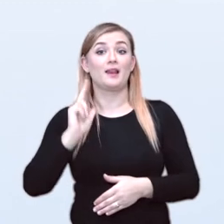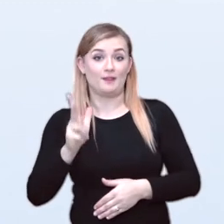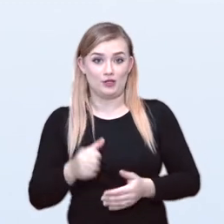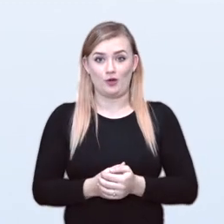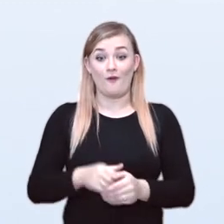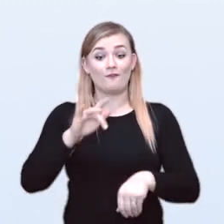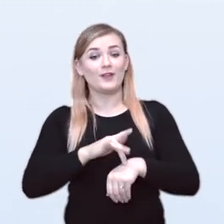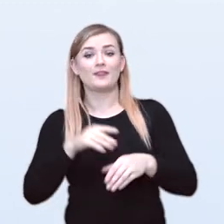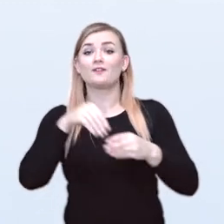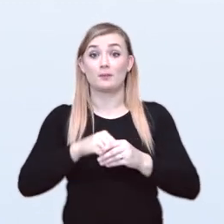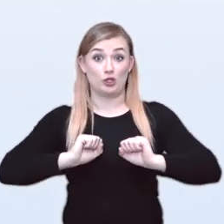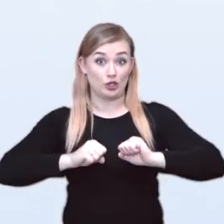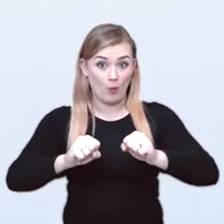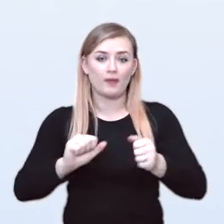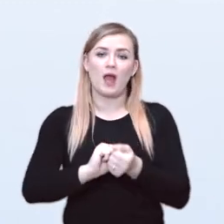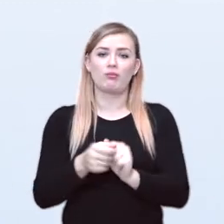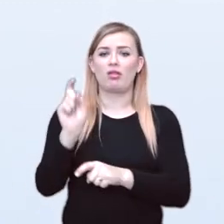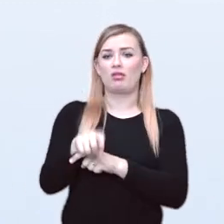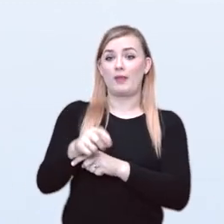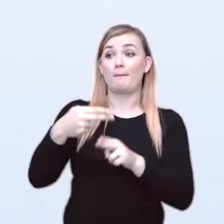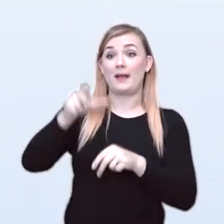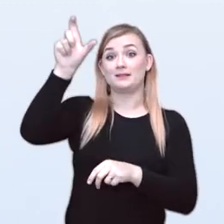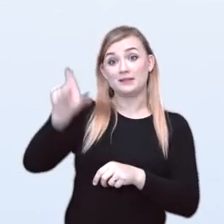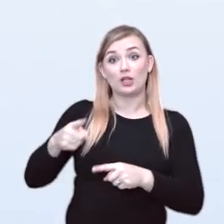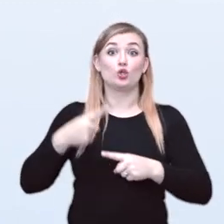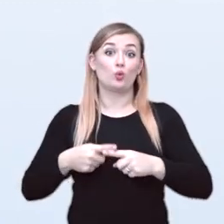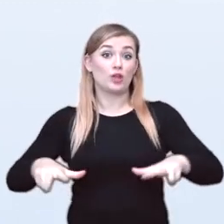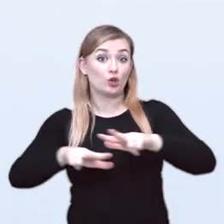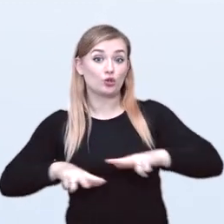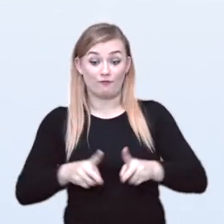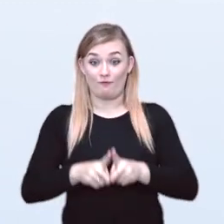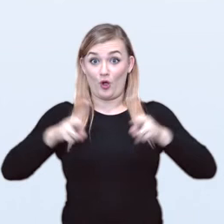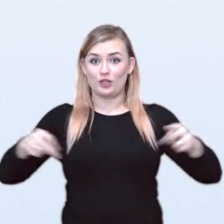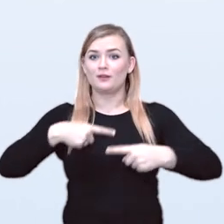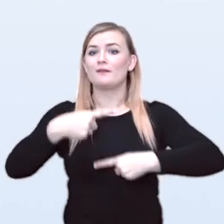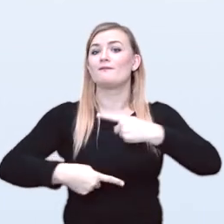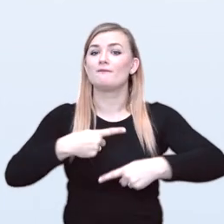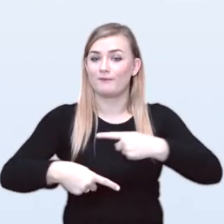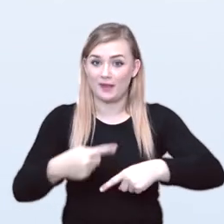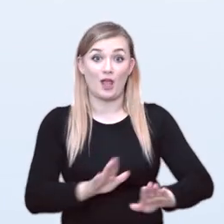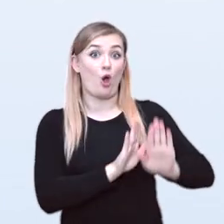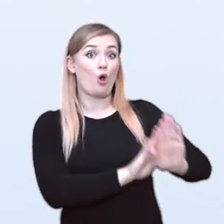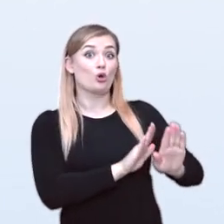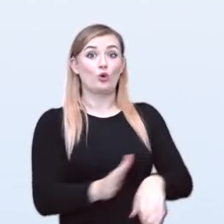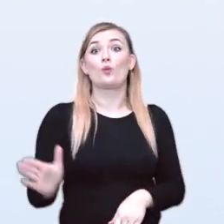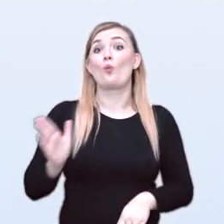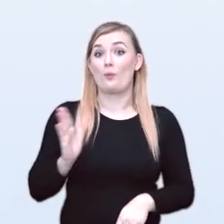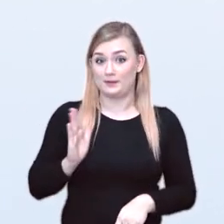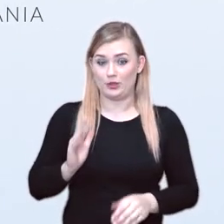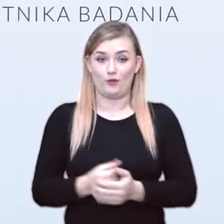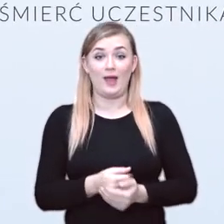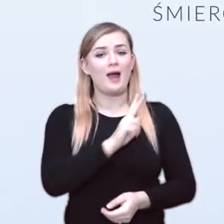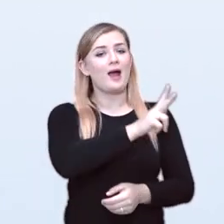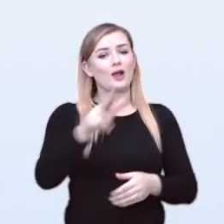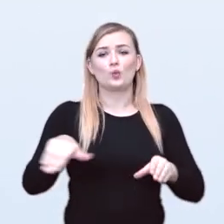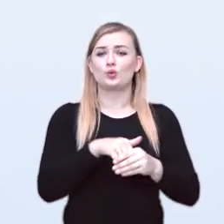klinicznego w wyniku działania lub zaniechania ubezpieczonego albo osób, za które ponosi on odpowiedzialność w okresie trwania